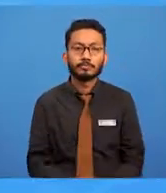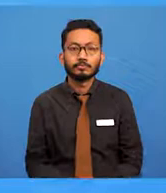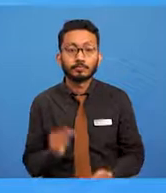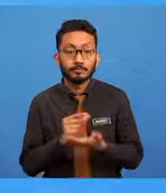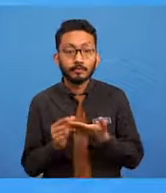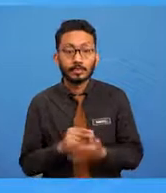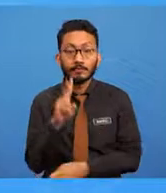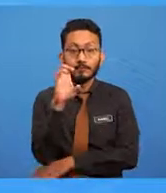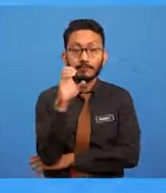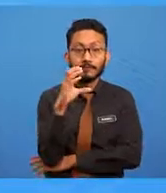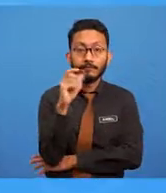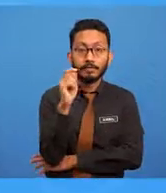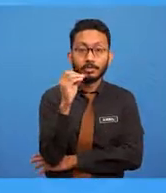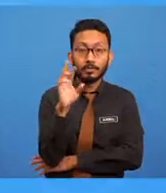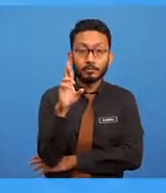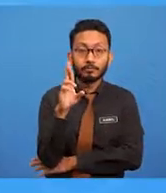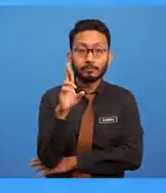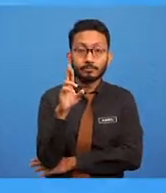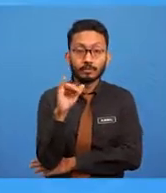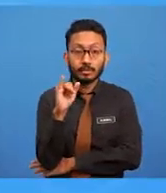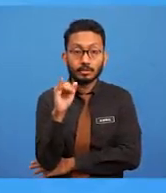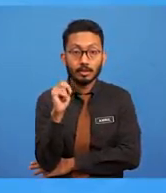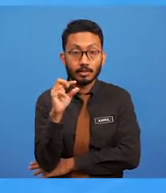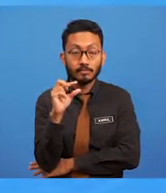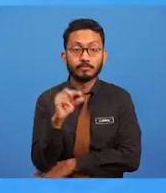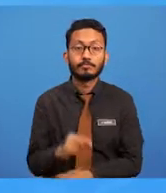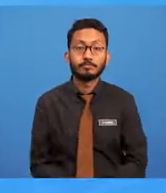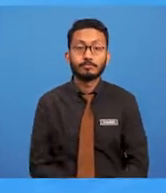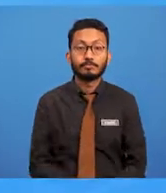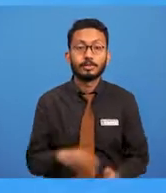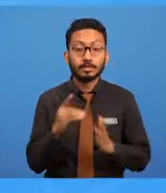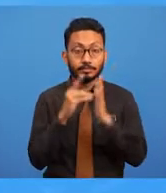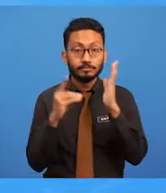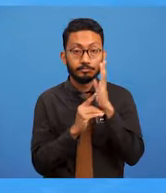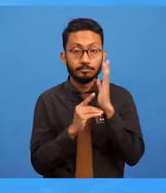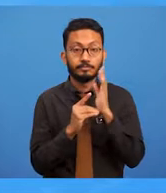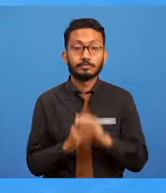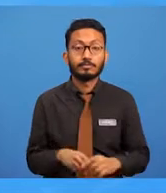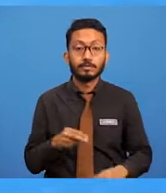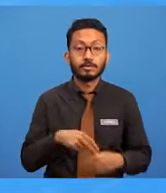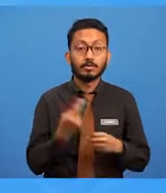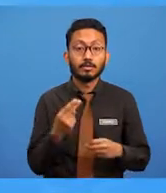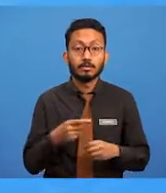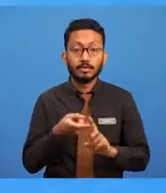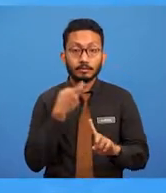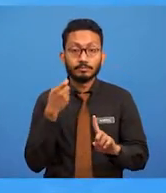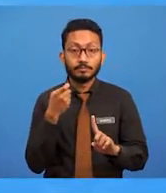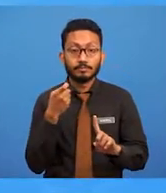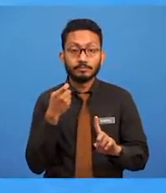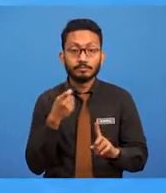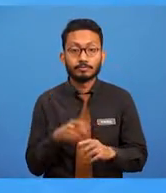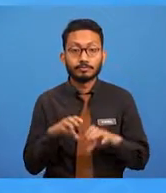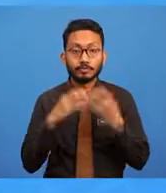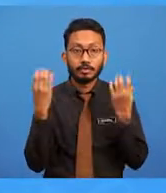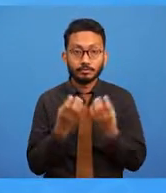Grafik vector pada dasarnya dihasilkan daripada kumpulan